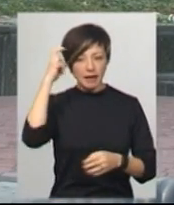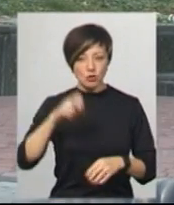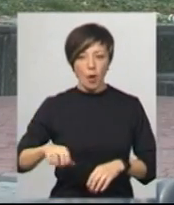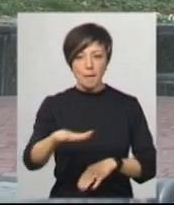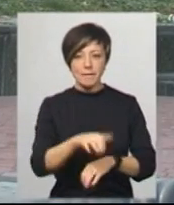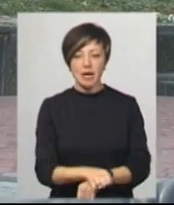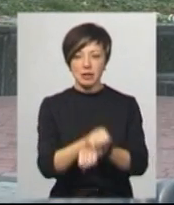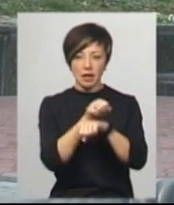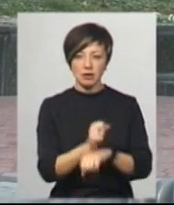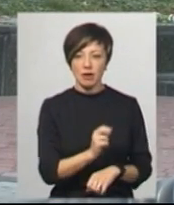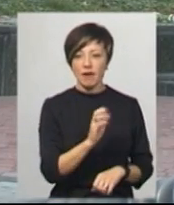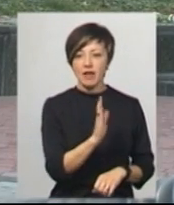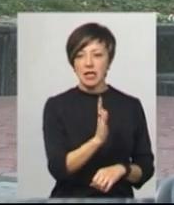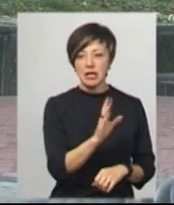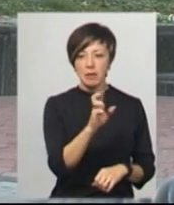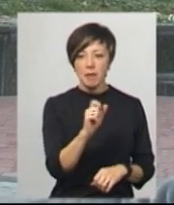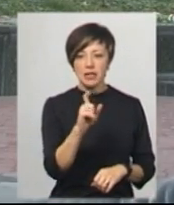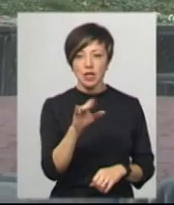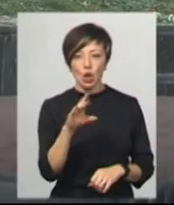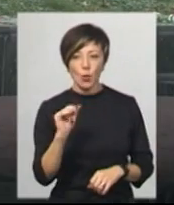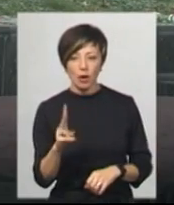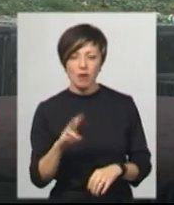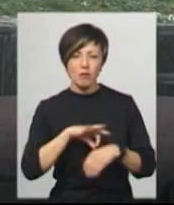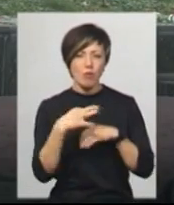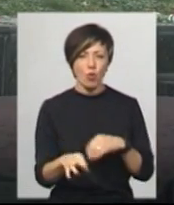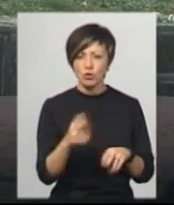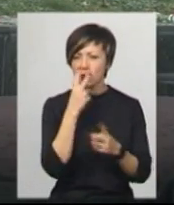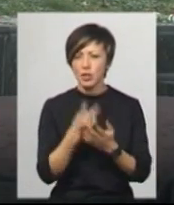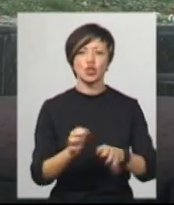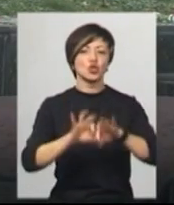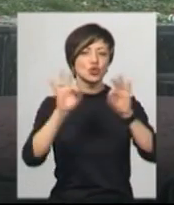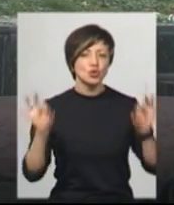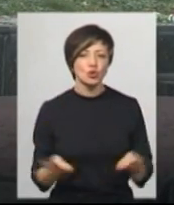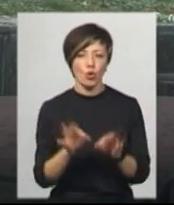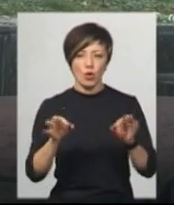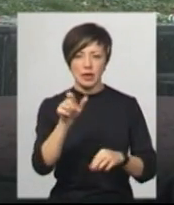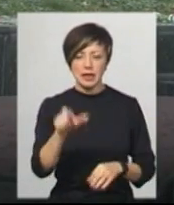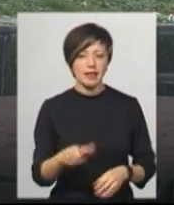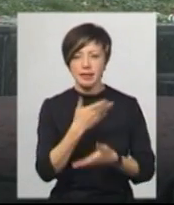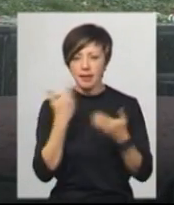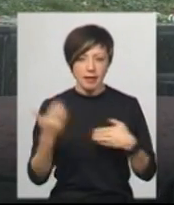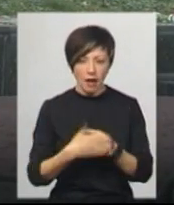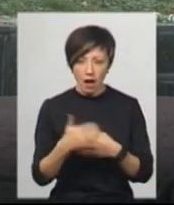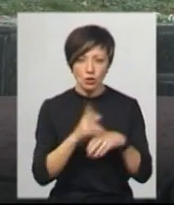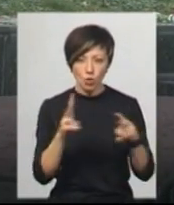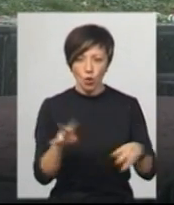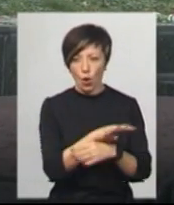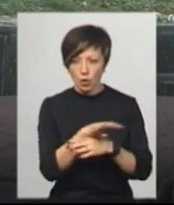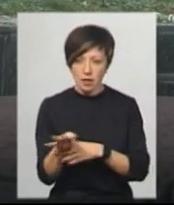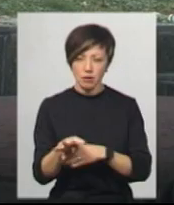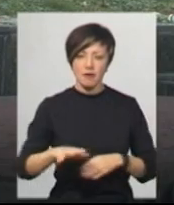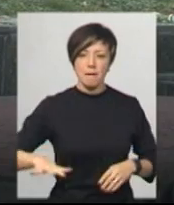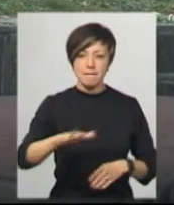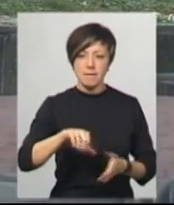Базилюк. Дуже боляче те, що ми бачимо, що жоден не наказаний той, хто розстрілював